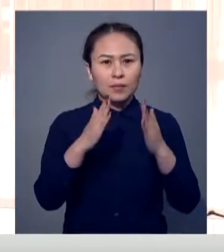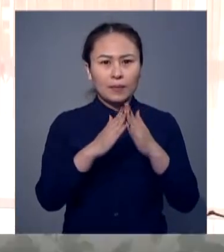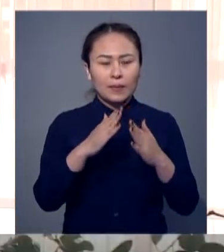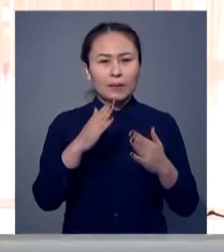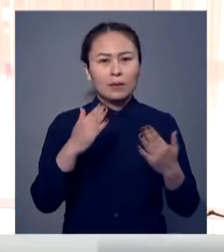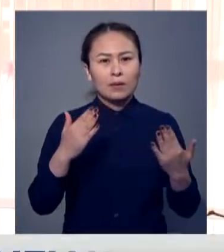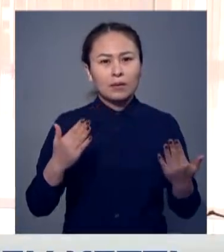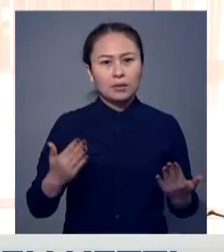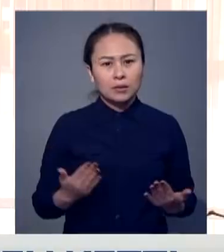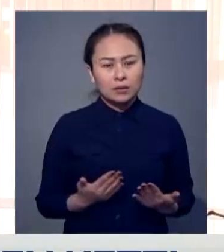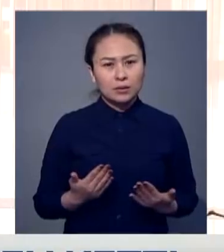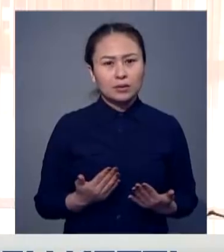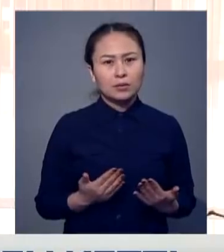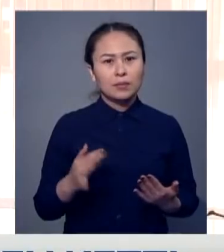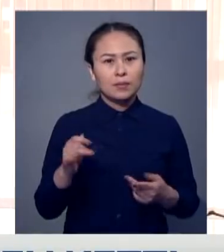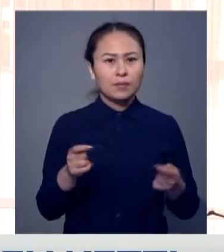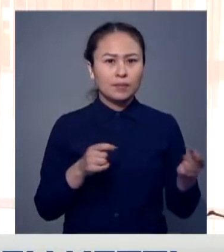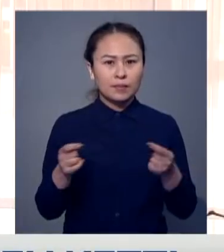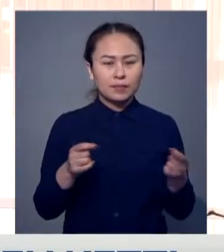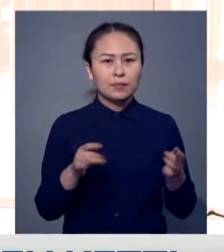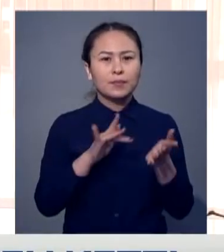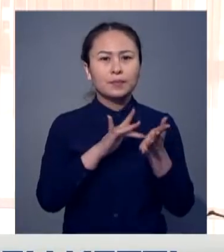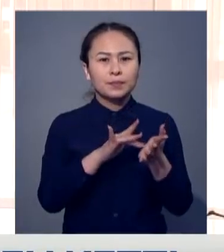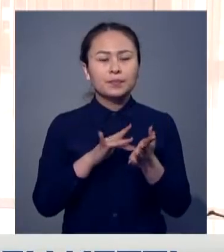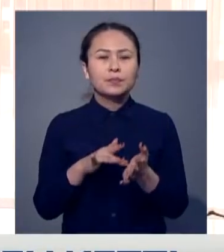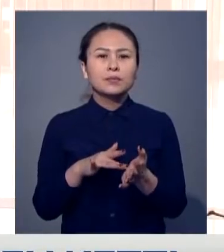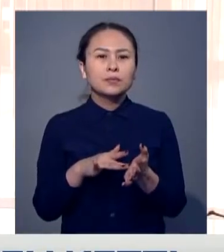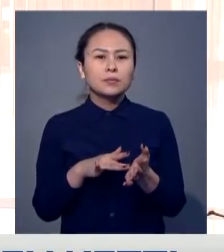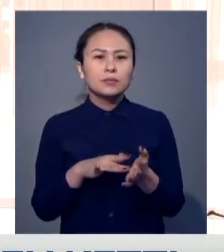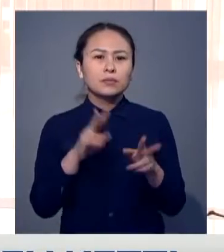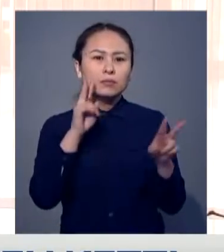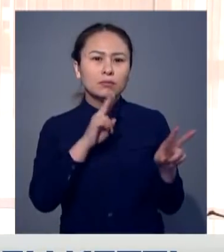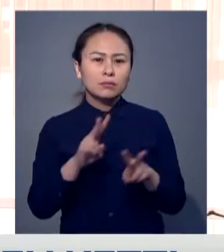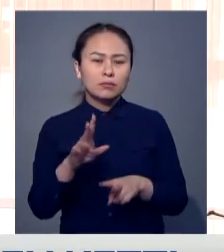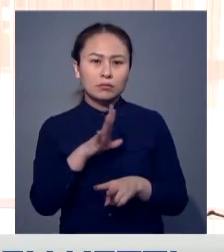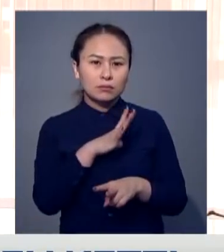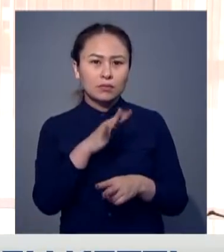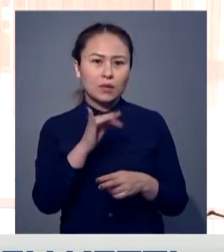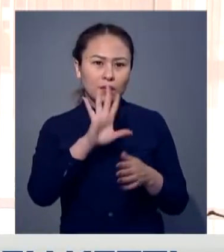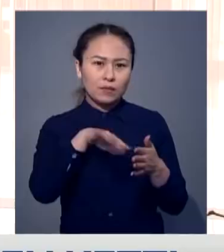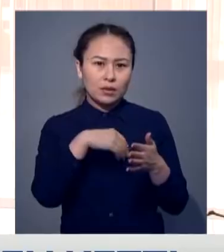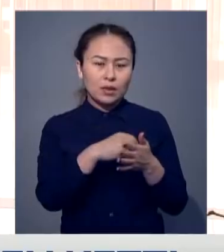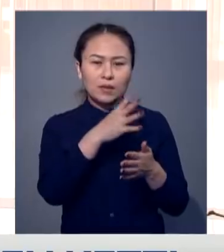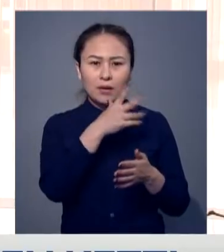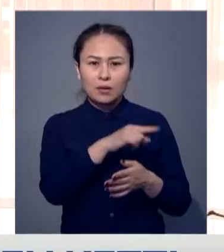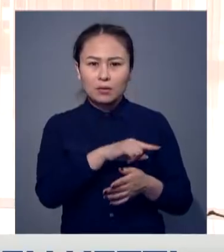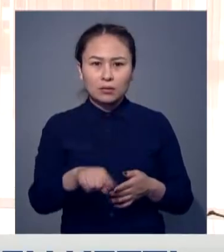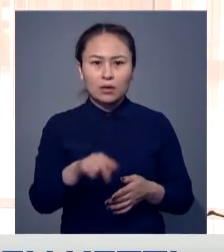құқпызушылық деректерінің болмауына